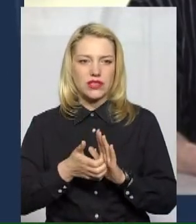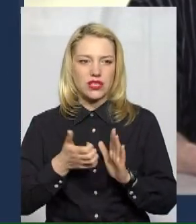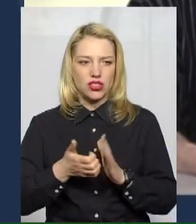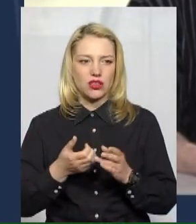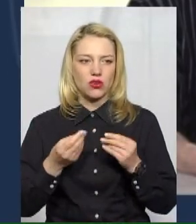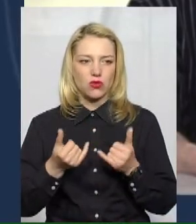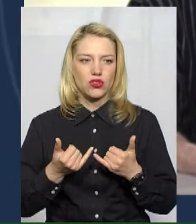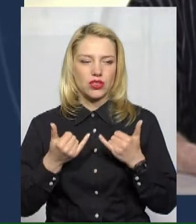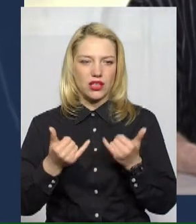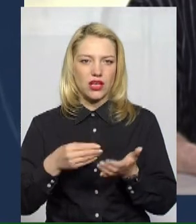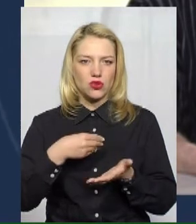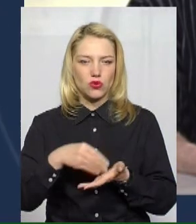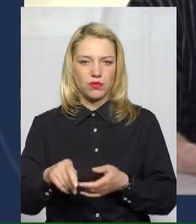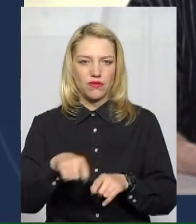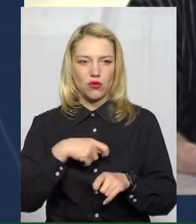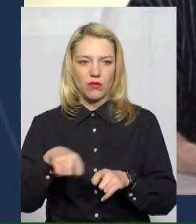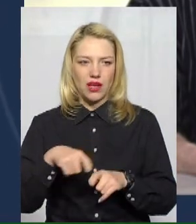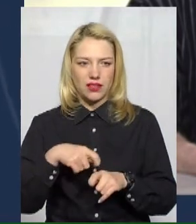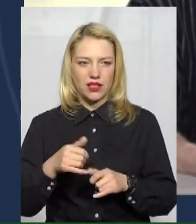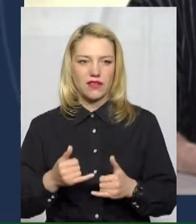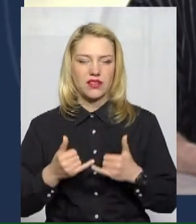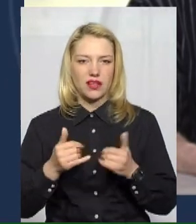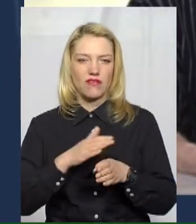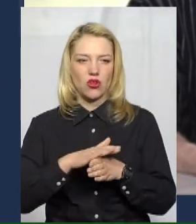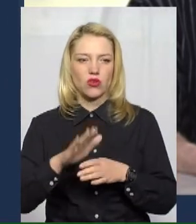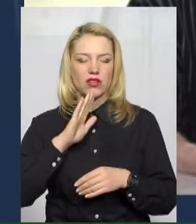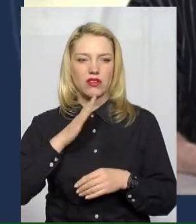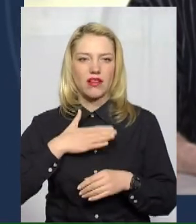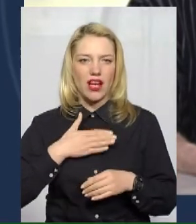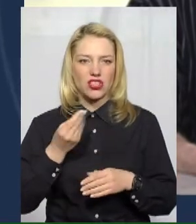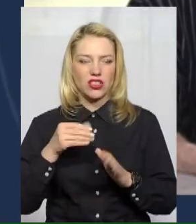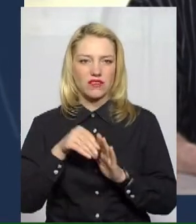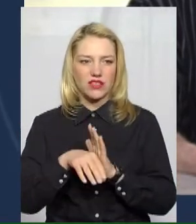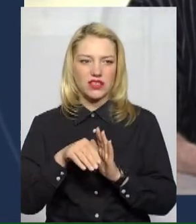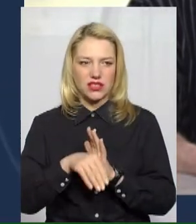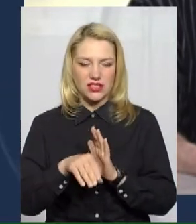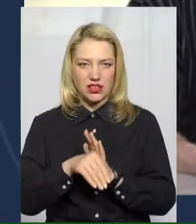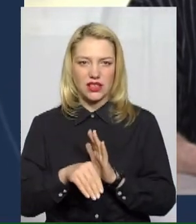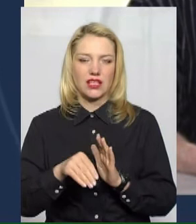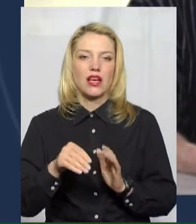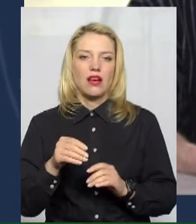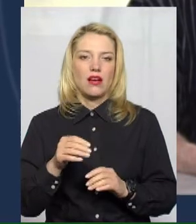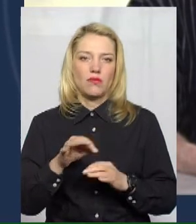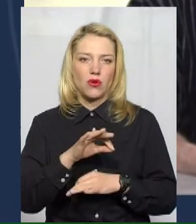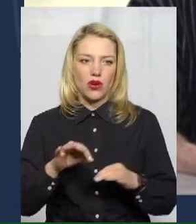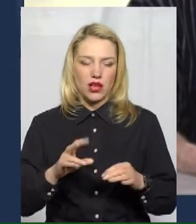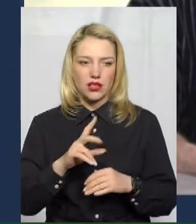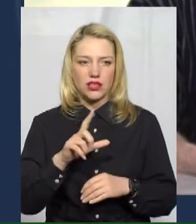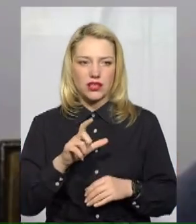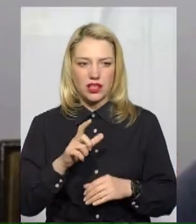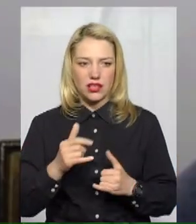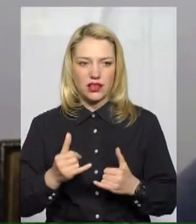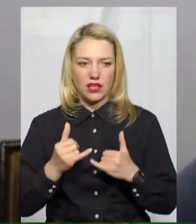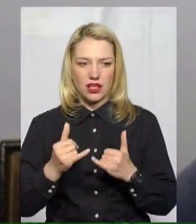матеріалів для виконання наших інвестиційних проєктів, для виконання запланованих робіт з